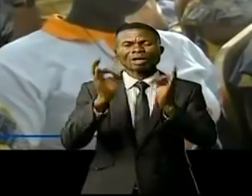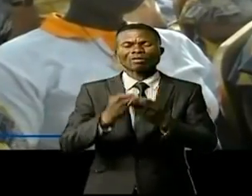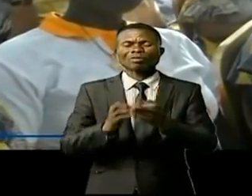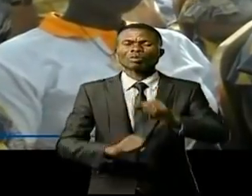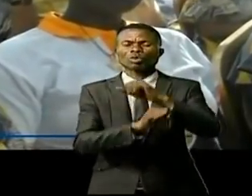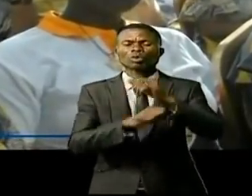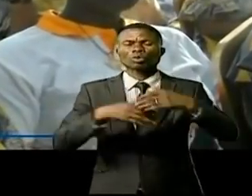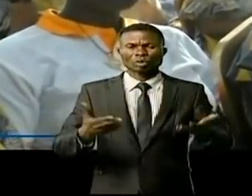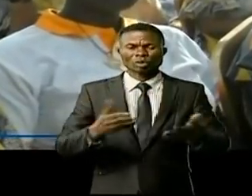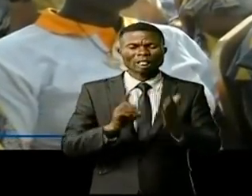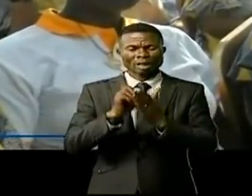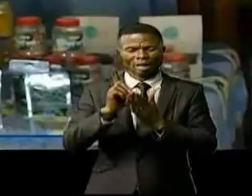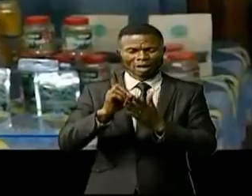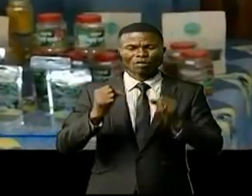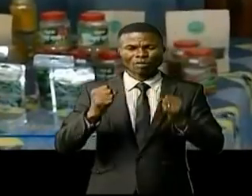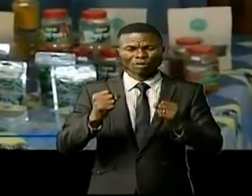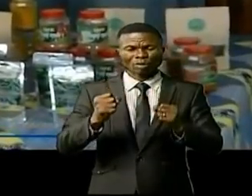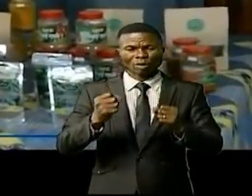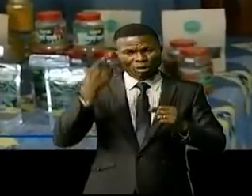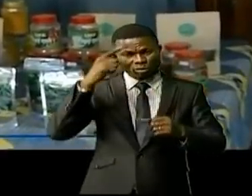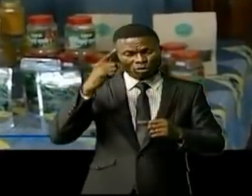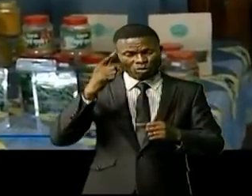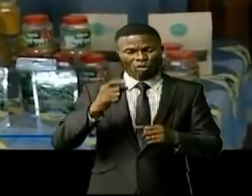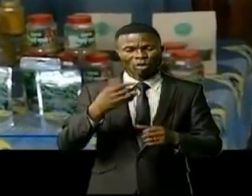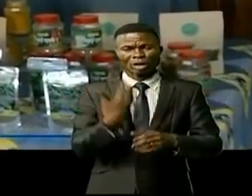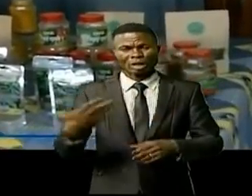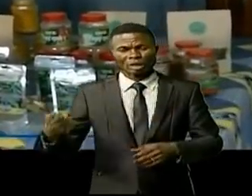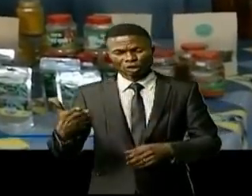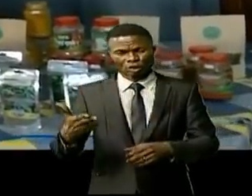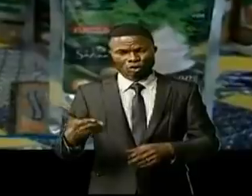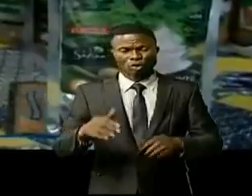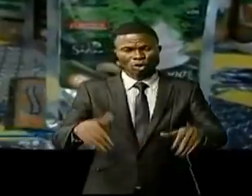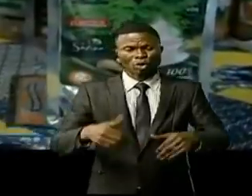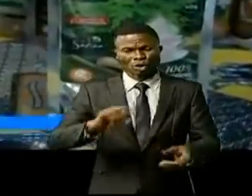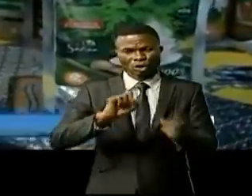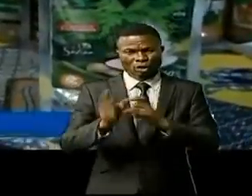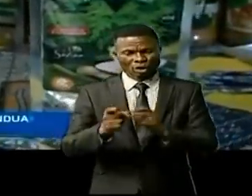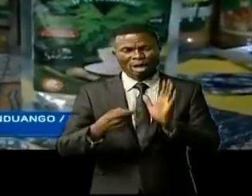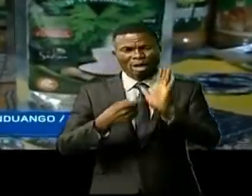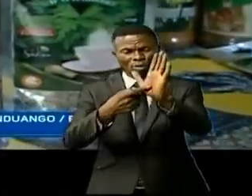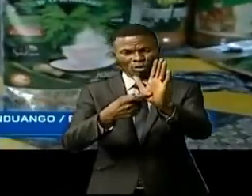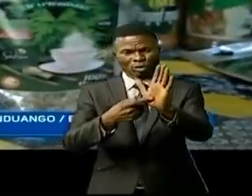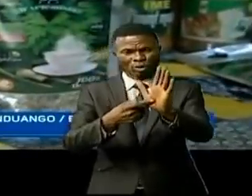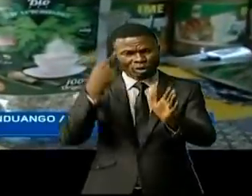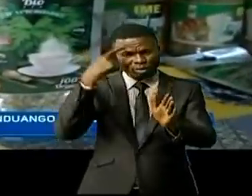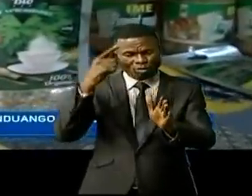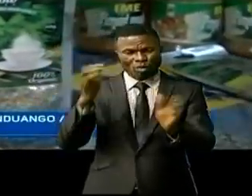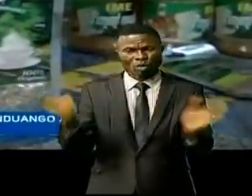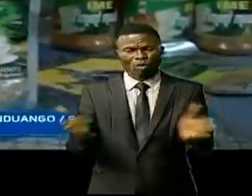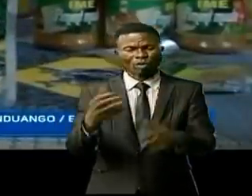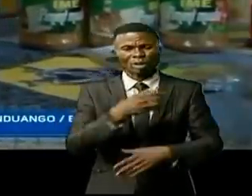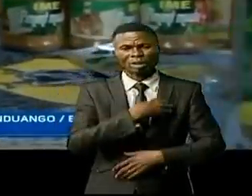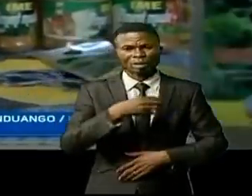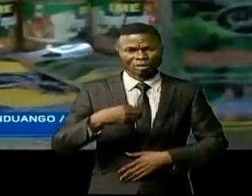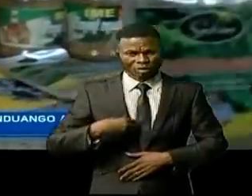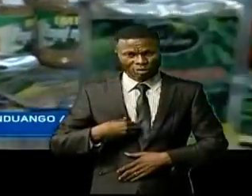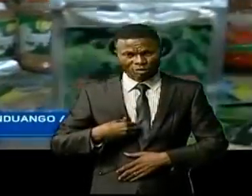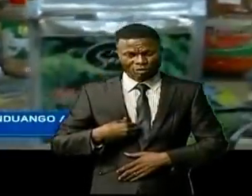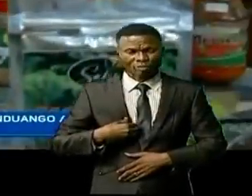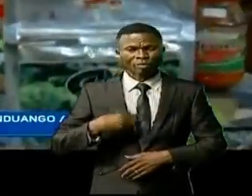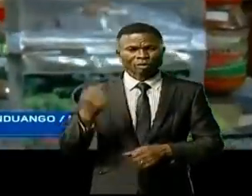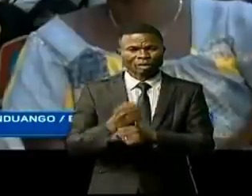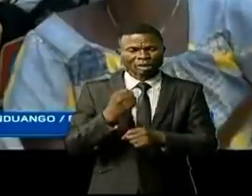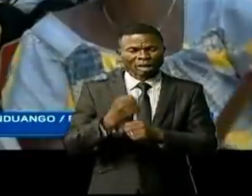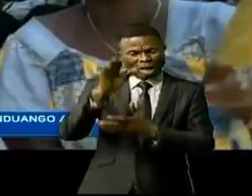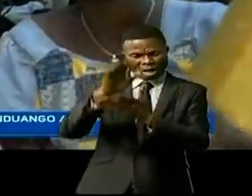booster son développement. A l'occasion, quelques produits transformés localement ont été exposés pour inciter les femmes de l'UNAFEC à